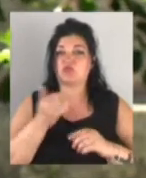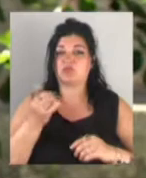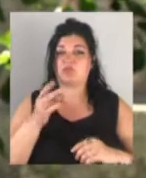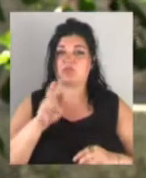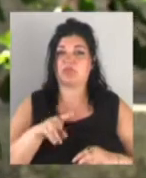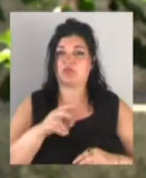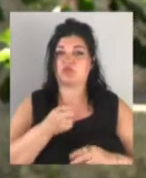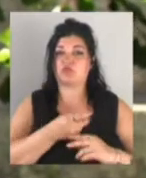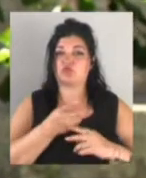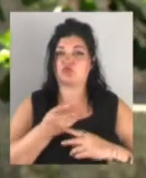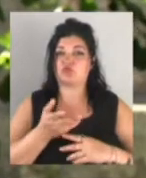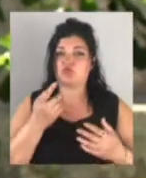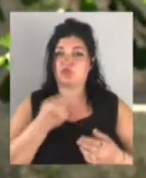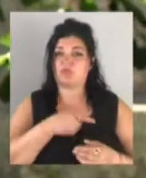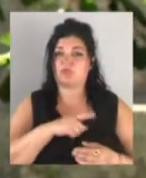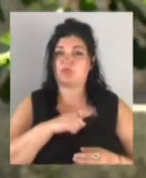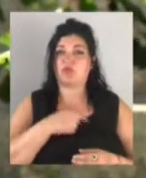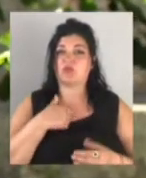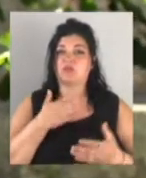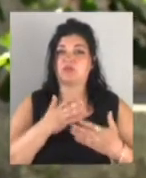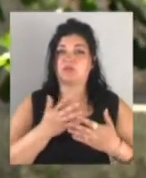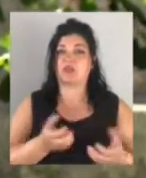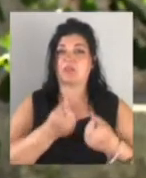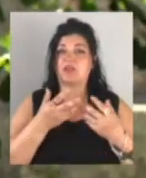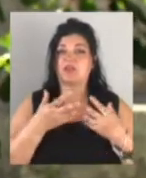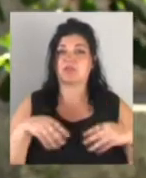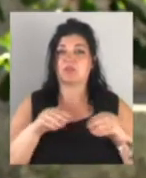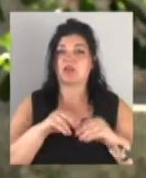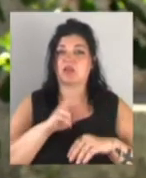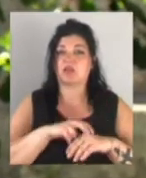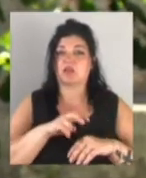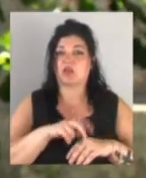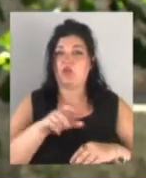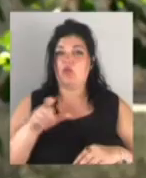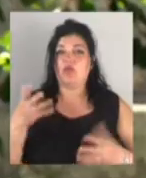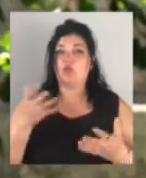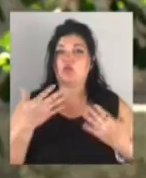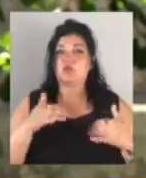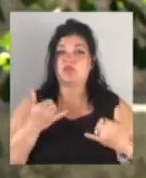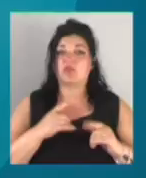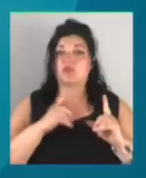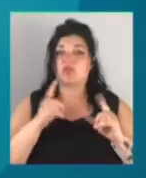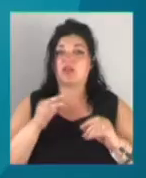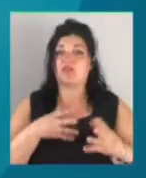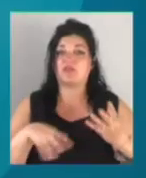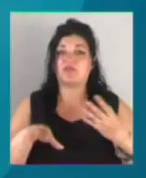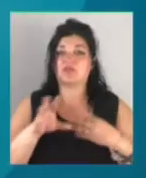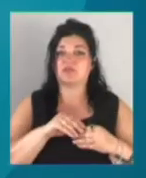Там у нас є підкріплення з сімейних докторів, які вже на сьогодні виїхали абсолютно во всі очаги.